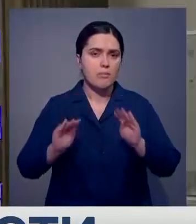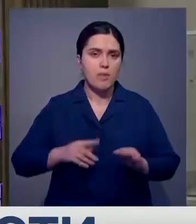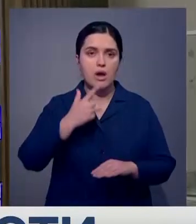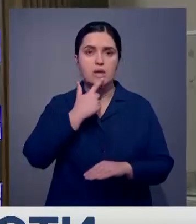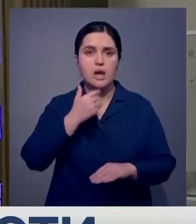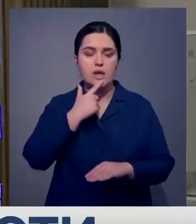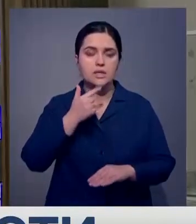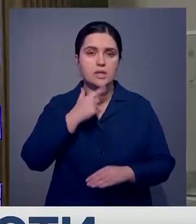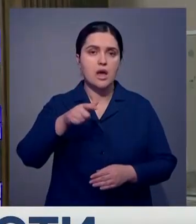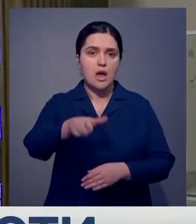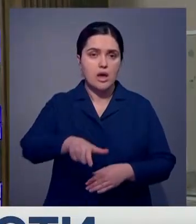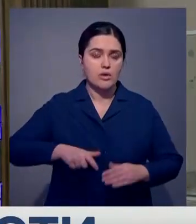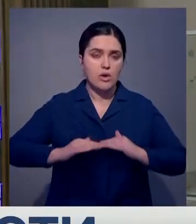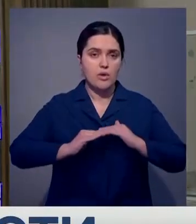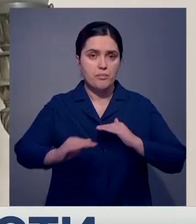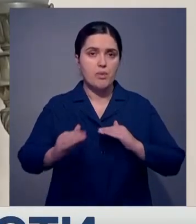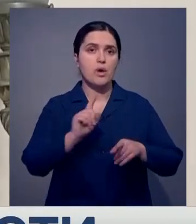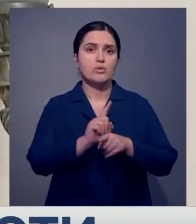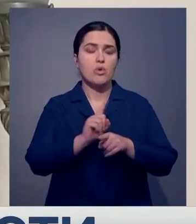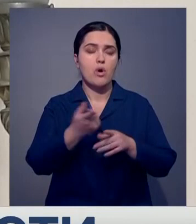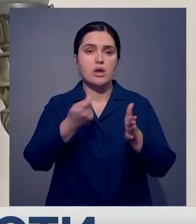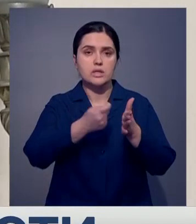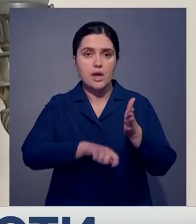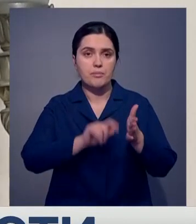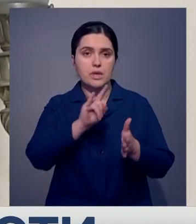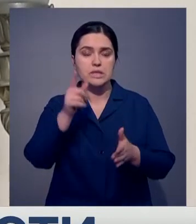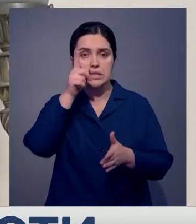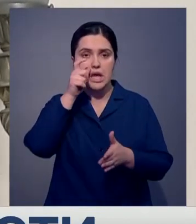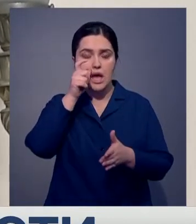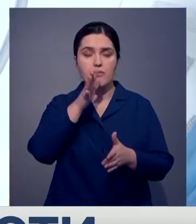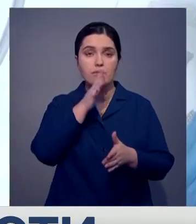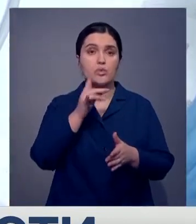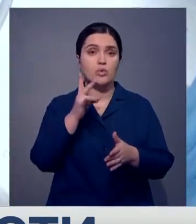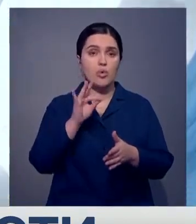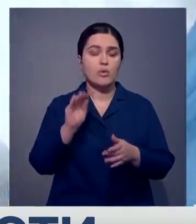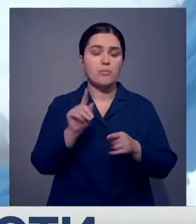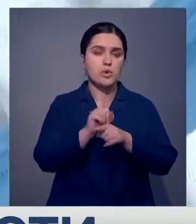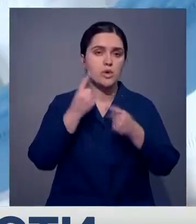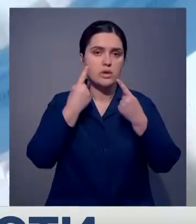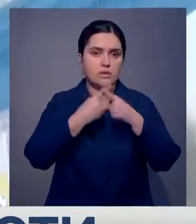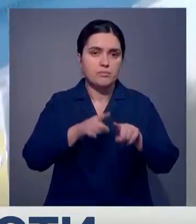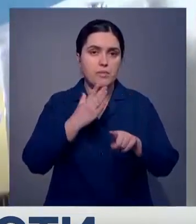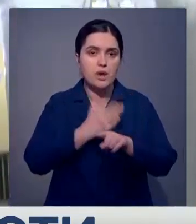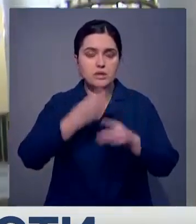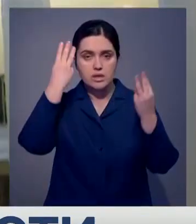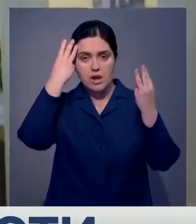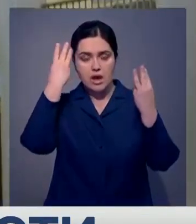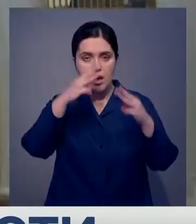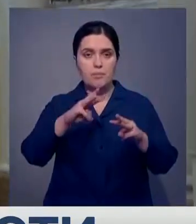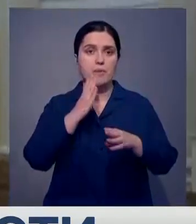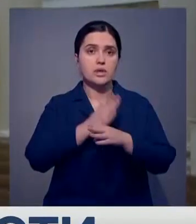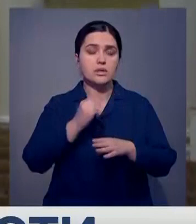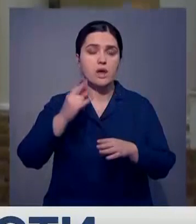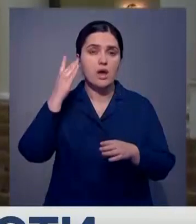ковровые дорожки, оконные замки сталинских времен, зал не обошли стороной современной технологии. Здесь прогрессивная аудиосистема, а прямо на